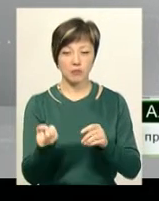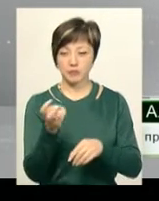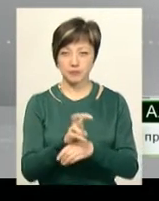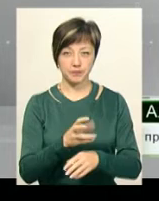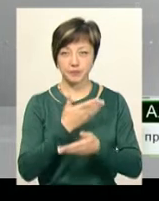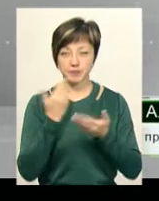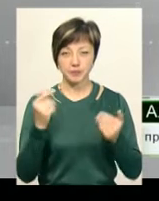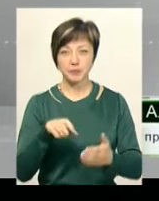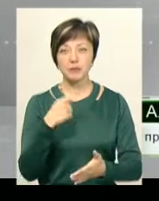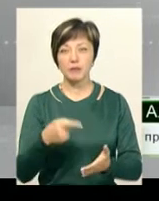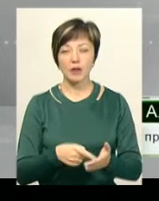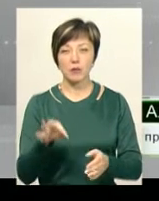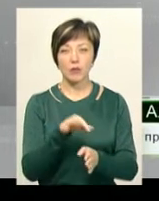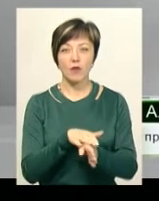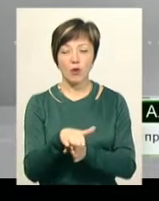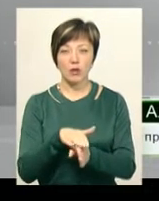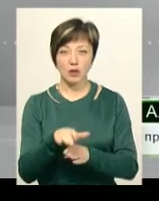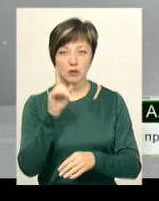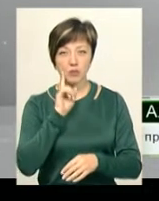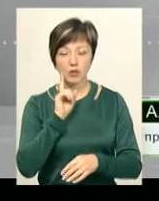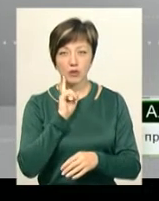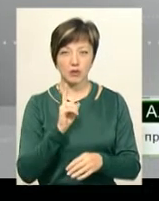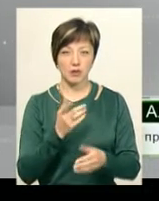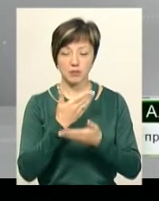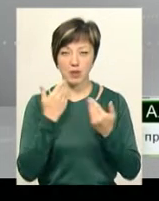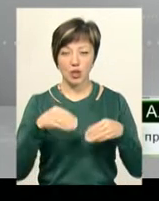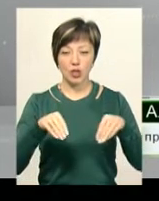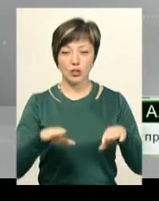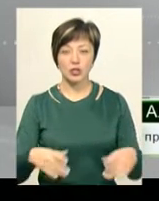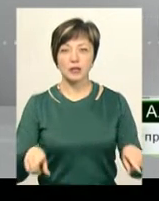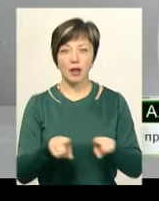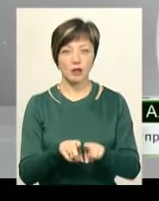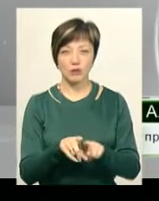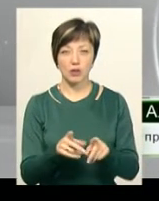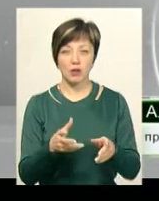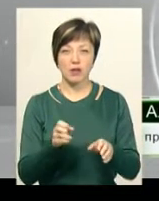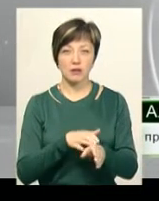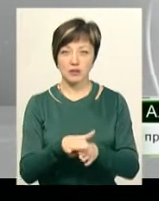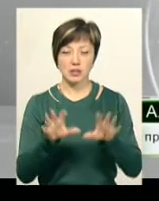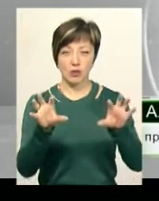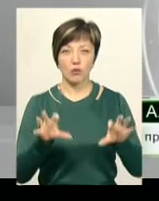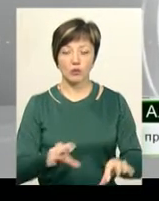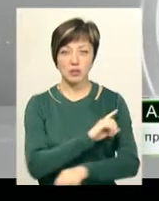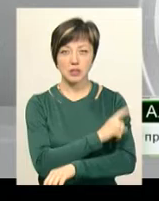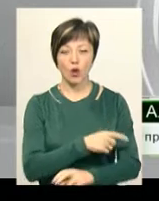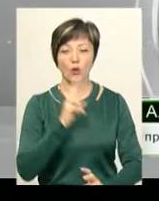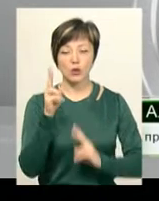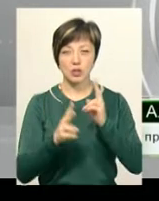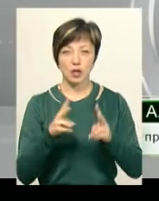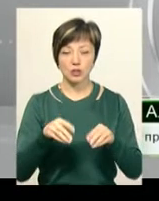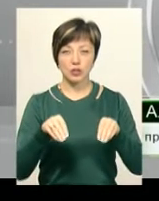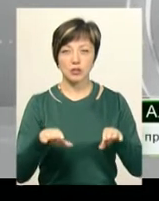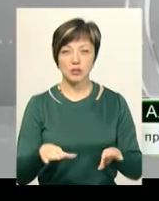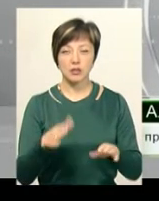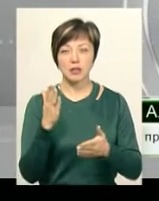'явилися. Питання щодо виконання поки що в нас не стоїть, оскільки рішення є таким, яке не набрало чинності. Для оскарження рішення у